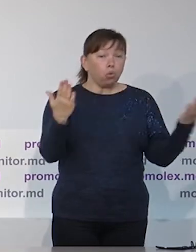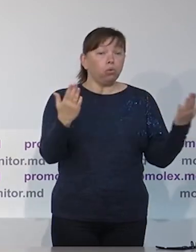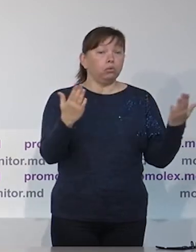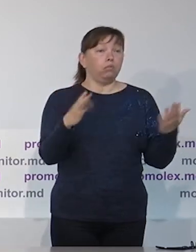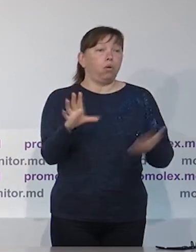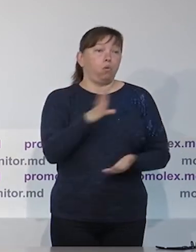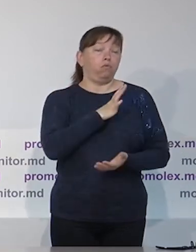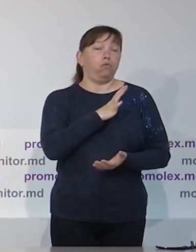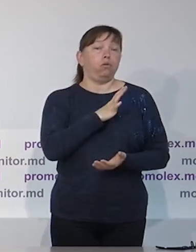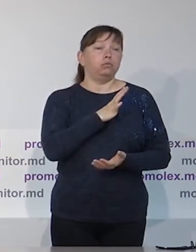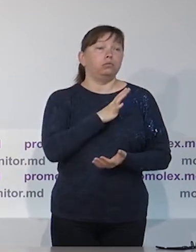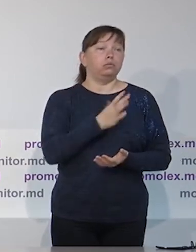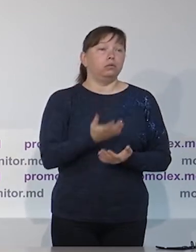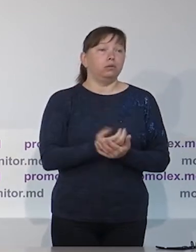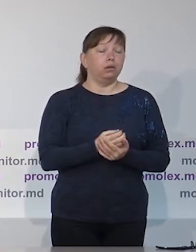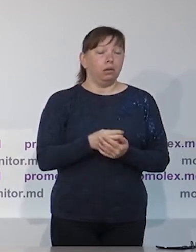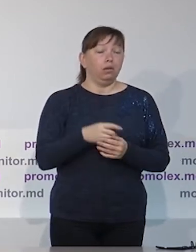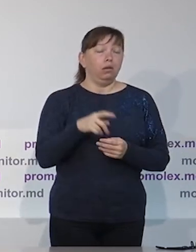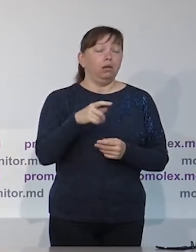пример министра в парламенте,